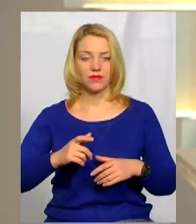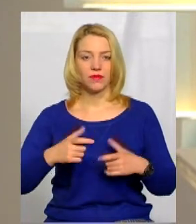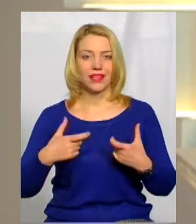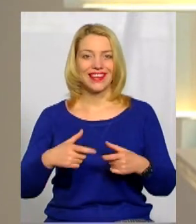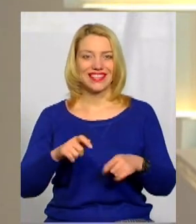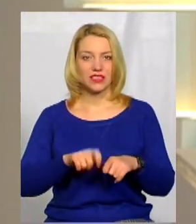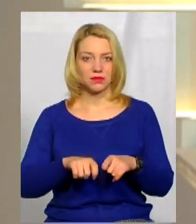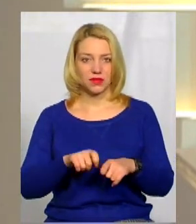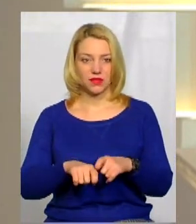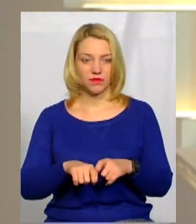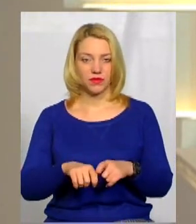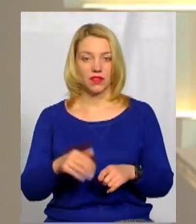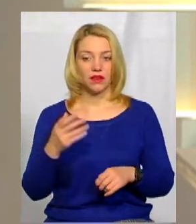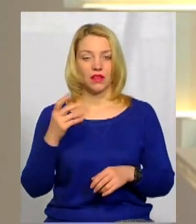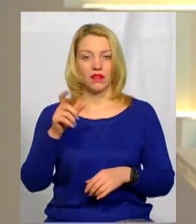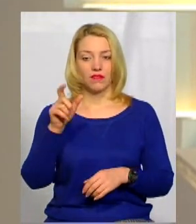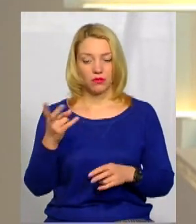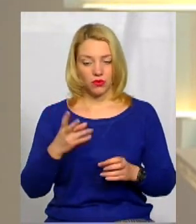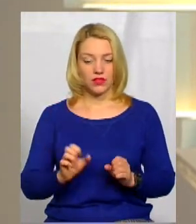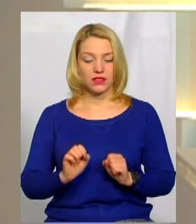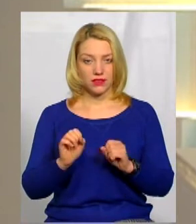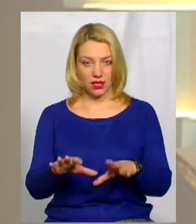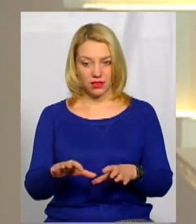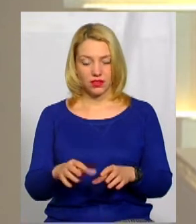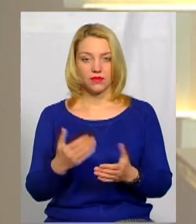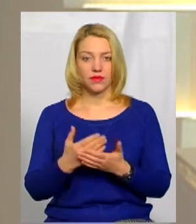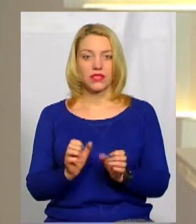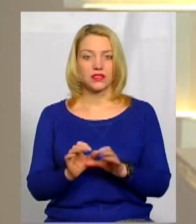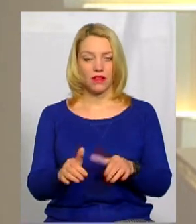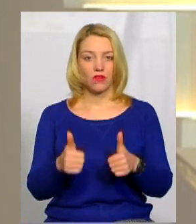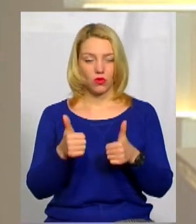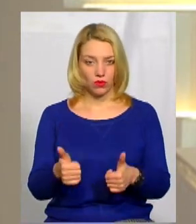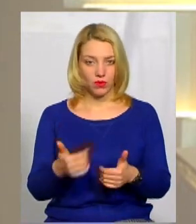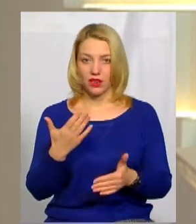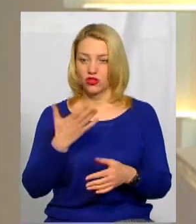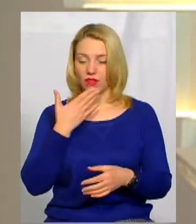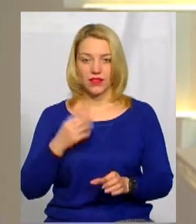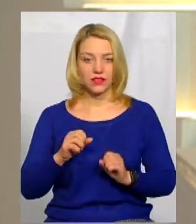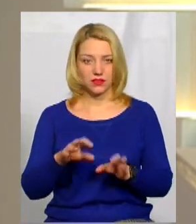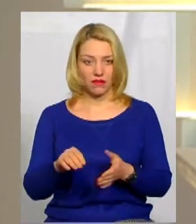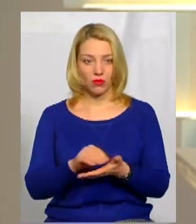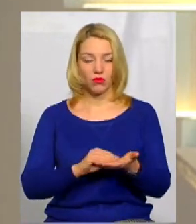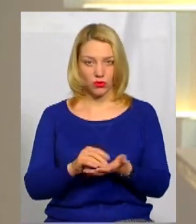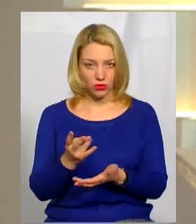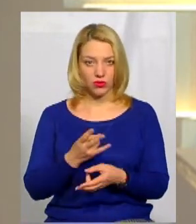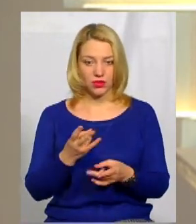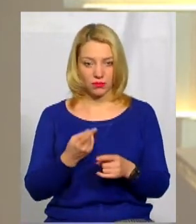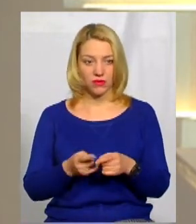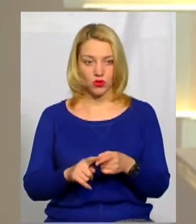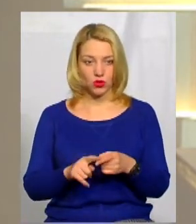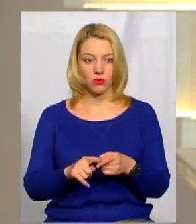здати, здав добре. Якщо він не здав, повторно, треба в цьому самому